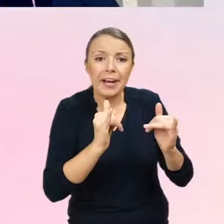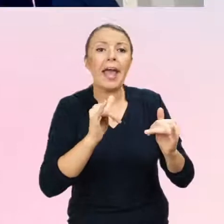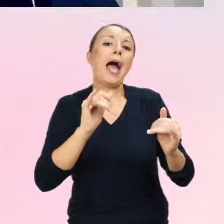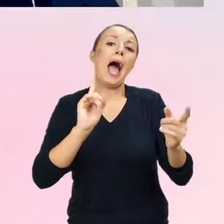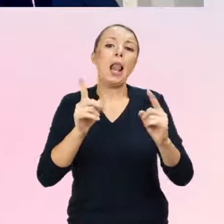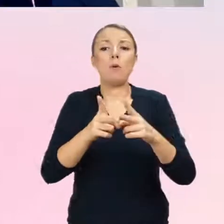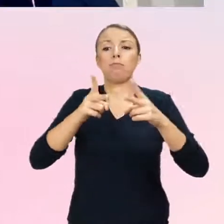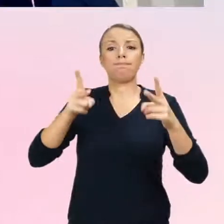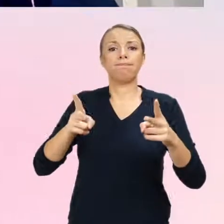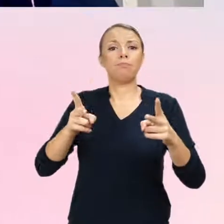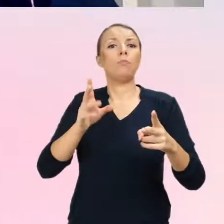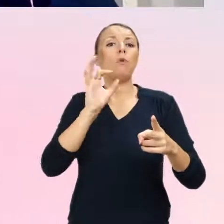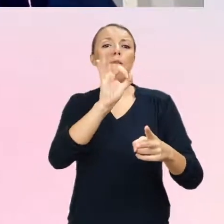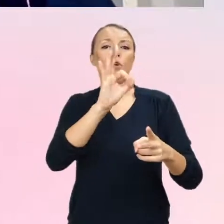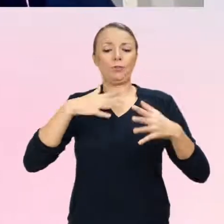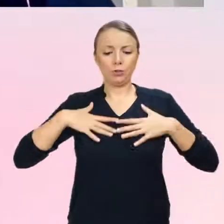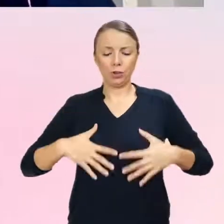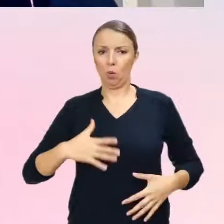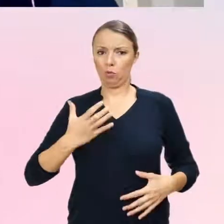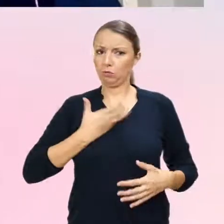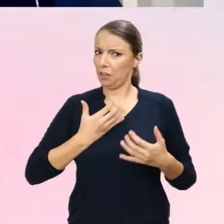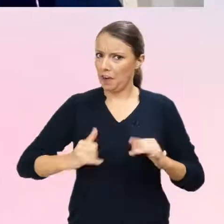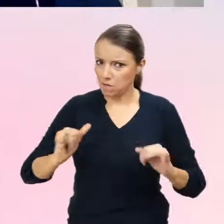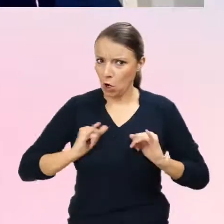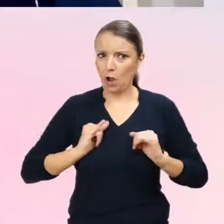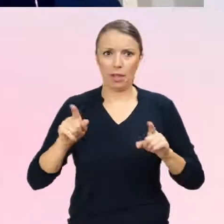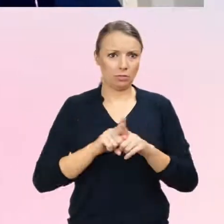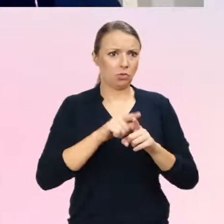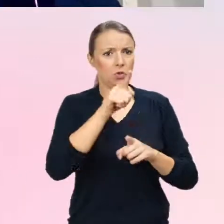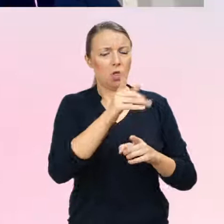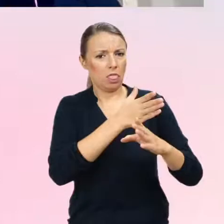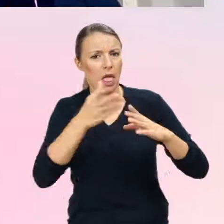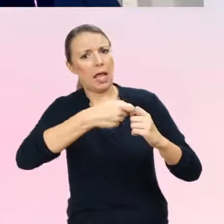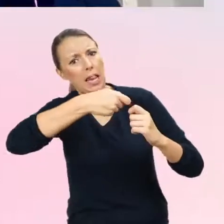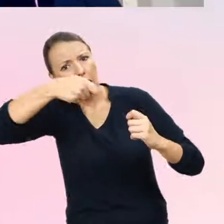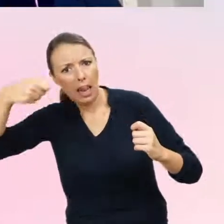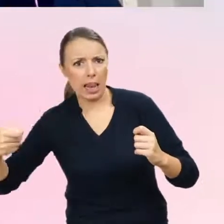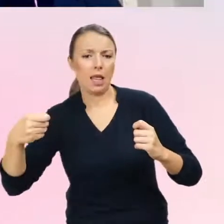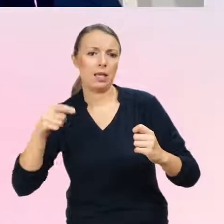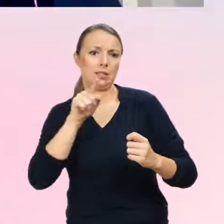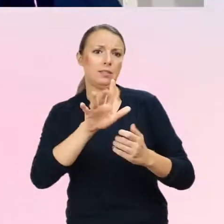i dysforia płci związana z niezgodnością płci.